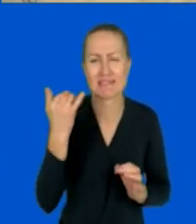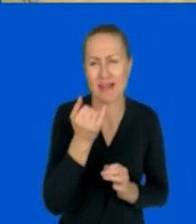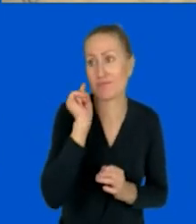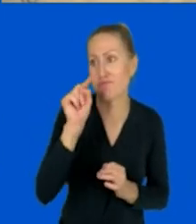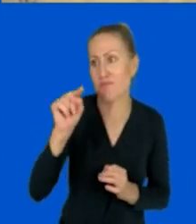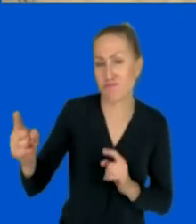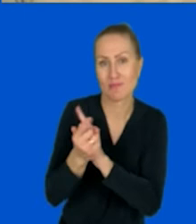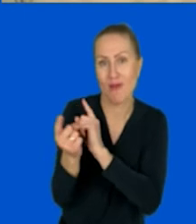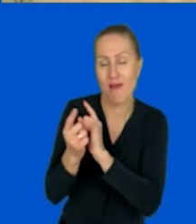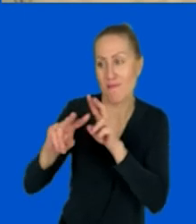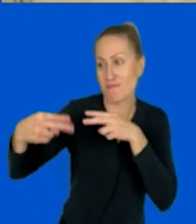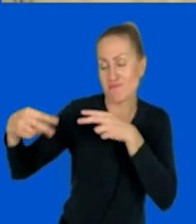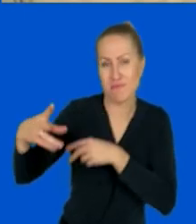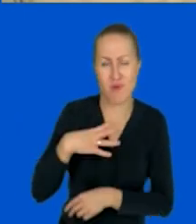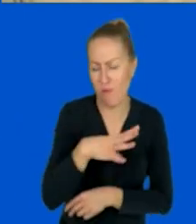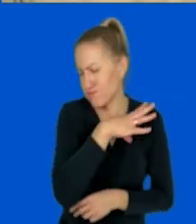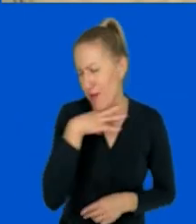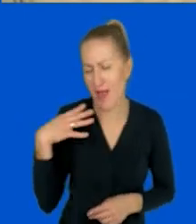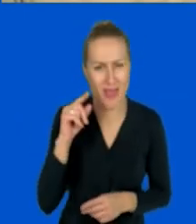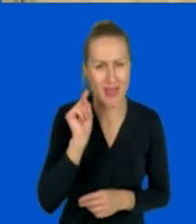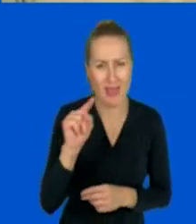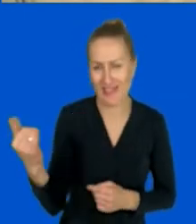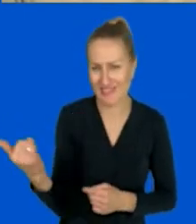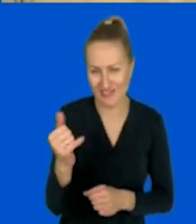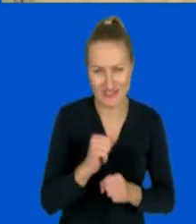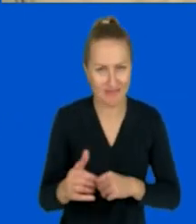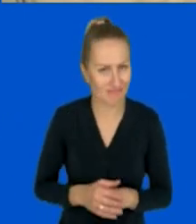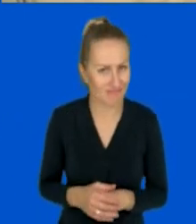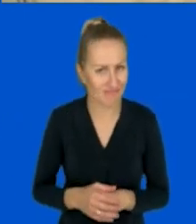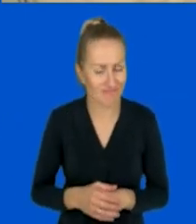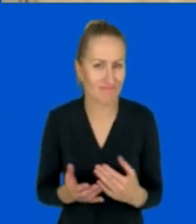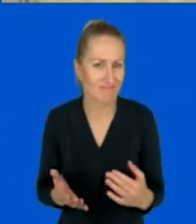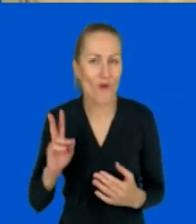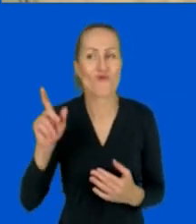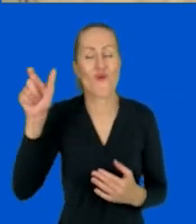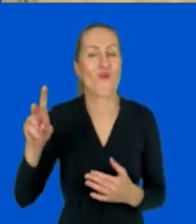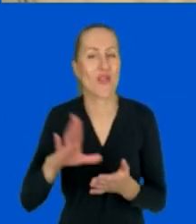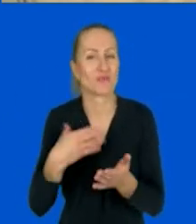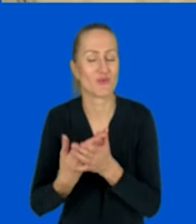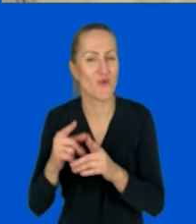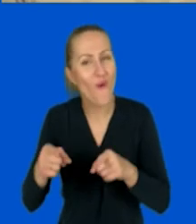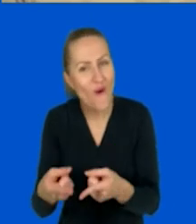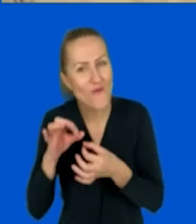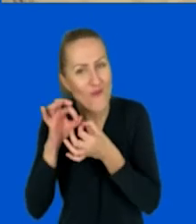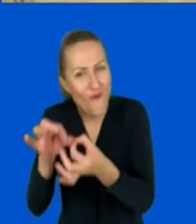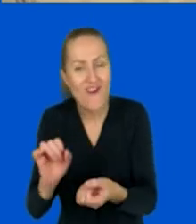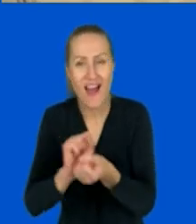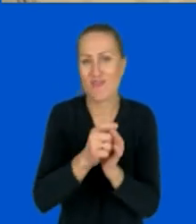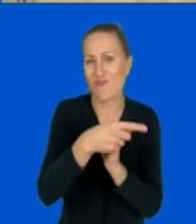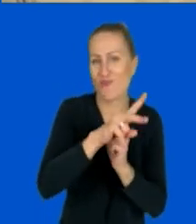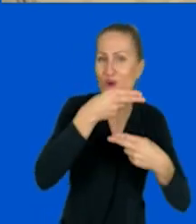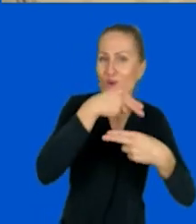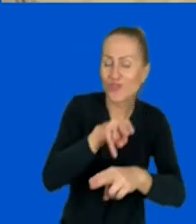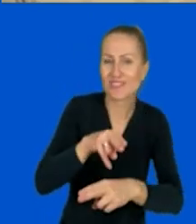wirtualnego spotkania można być, można się spodziewać, że padnie. Czy to od organizatorów, czy to od uczestników.